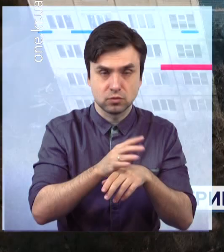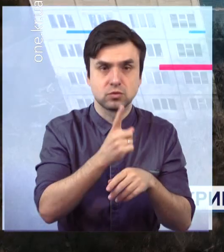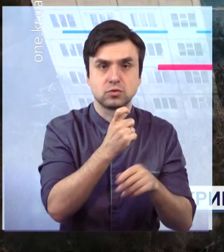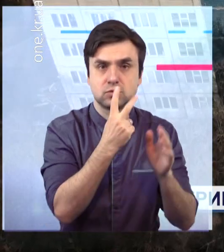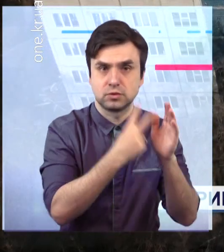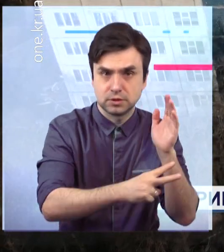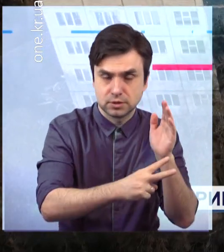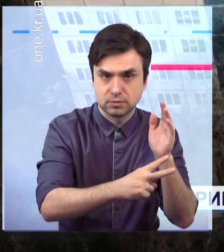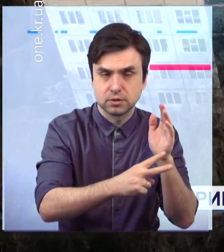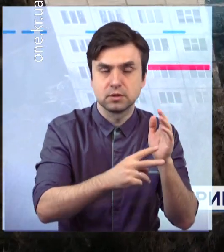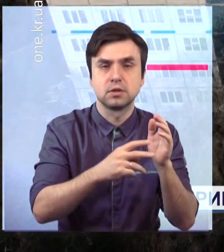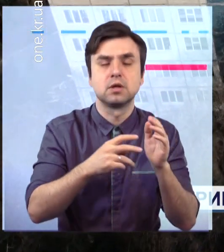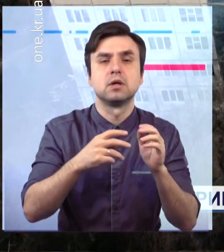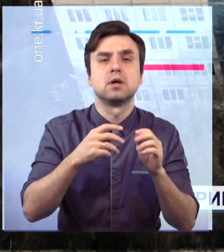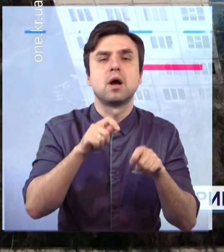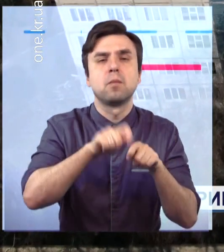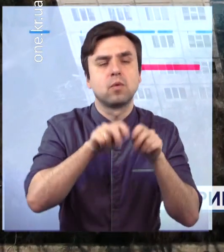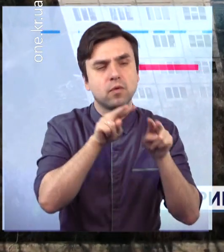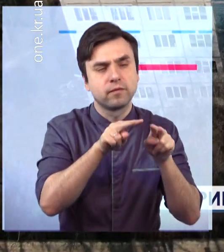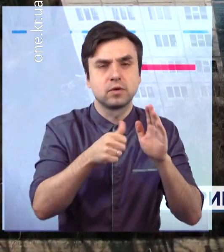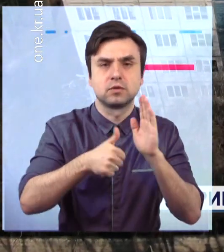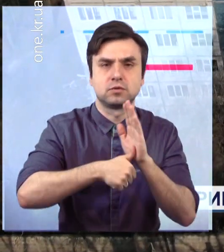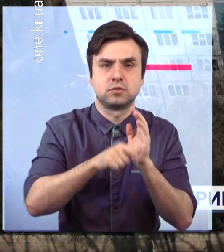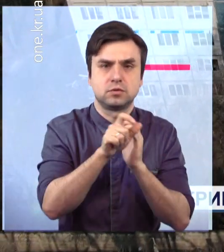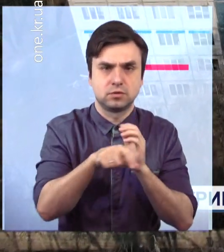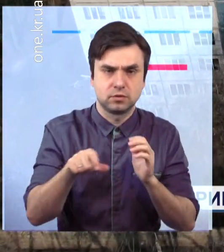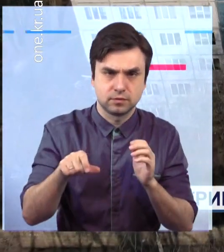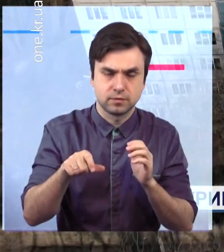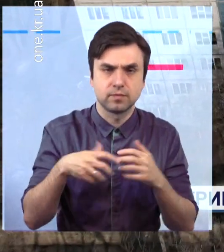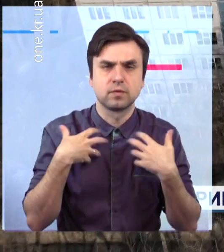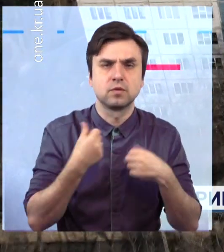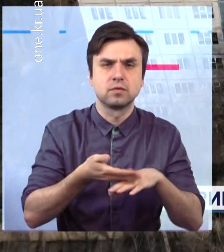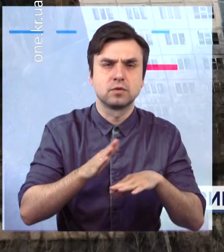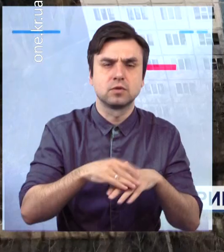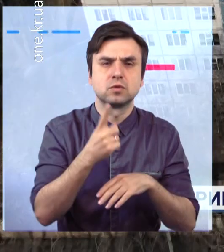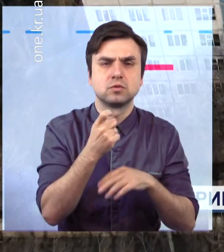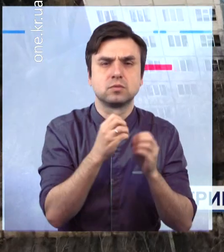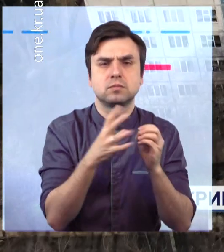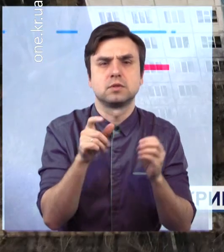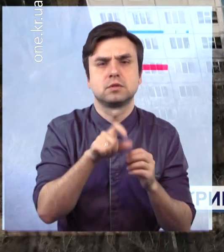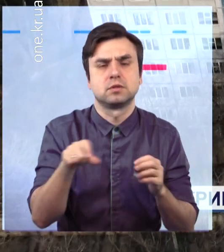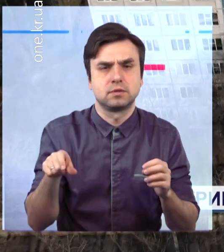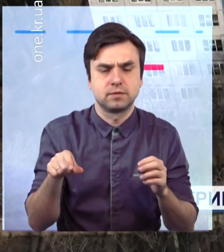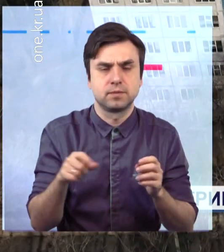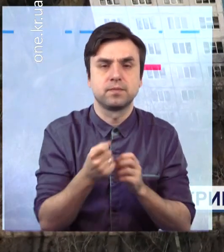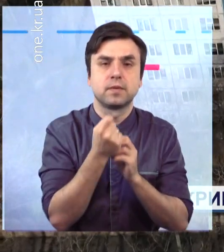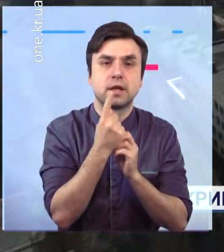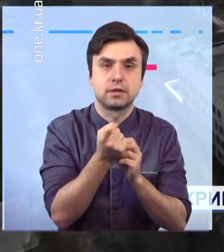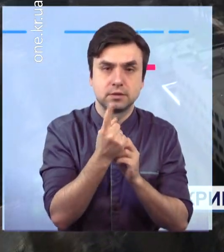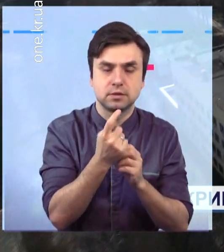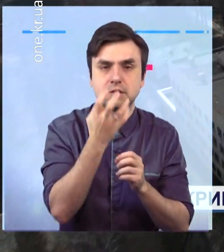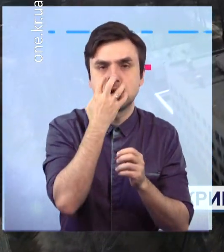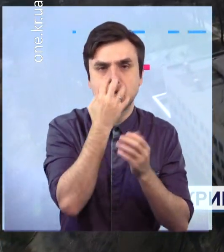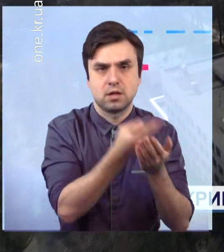підозрою 6 криворіжців. У важкому стані 115 людей, 11 в реанімації. І загалом по місту троє